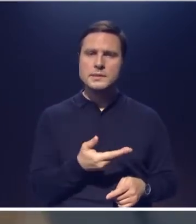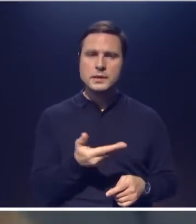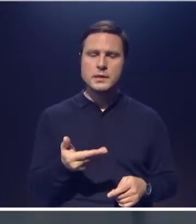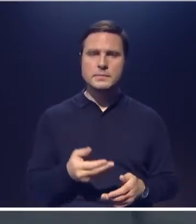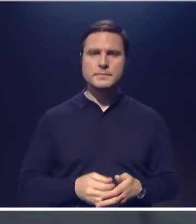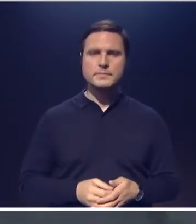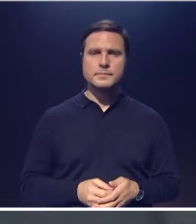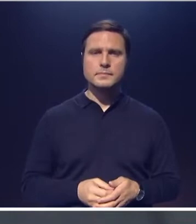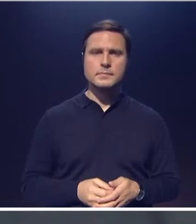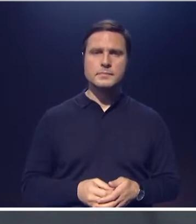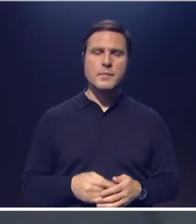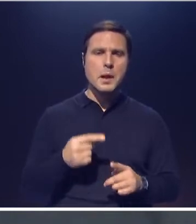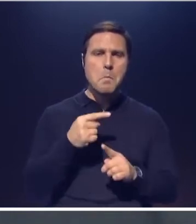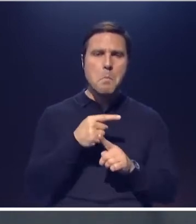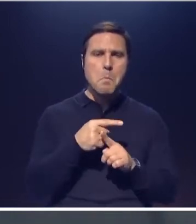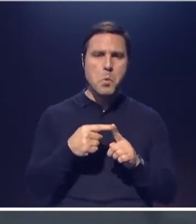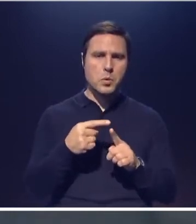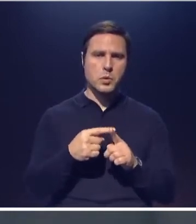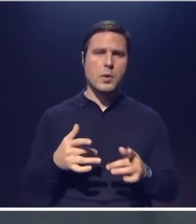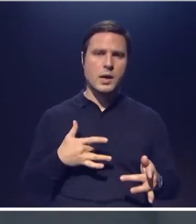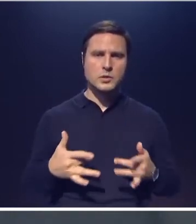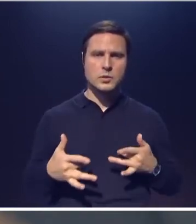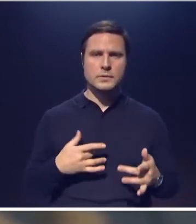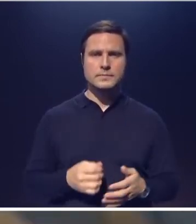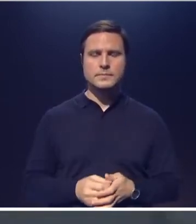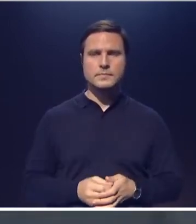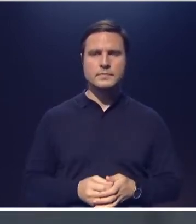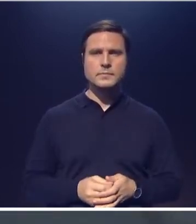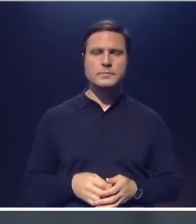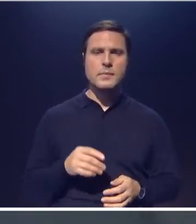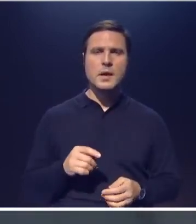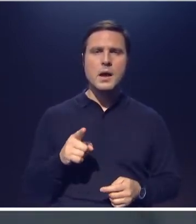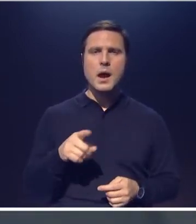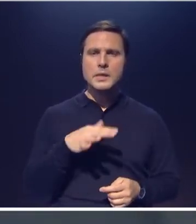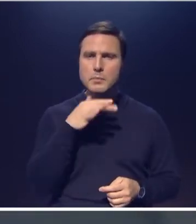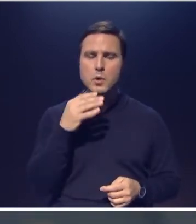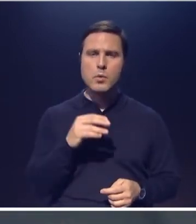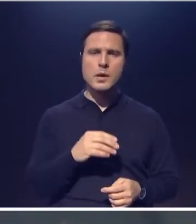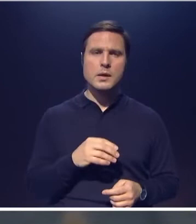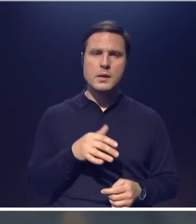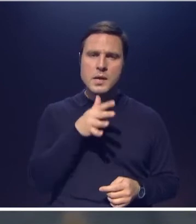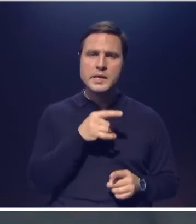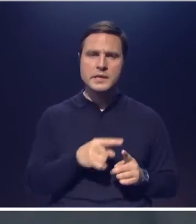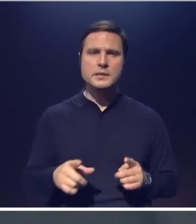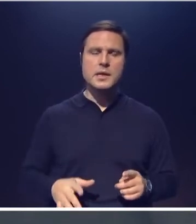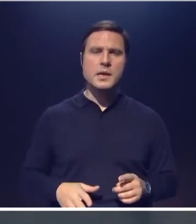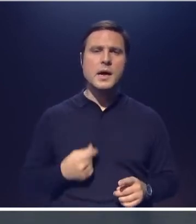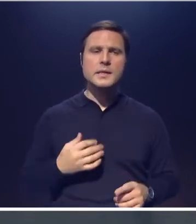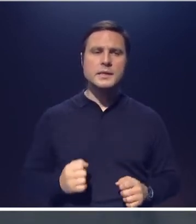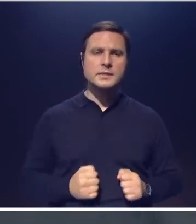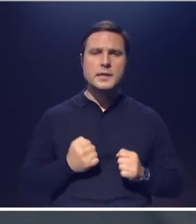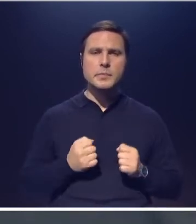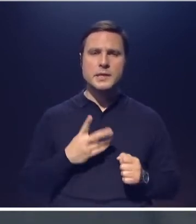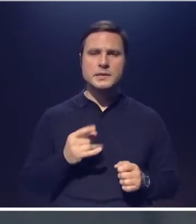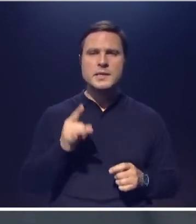полуактеры. Они много лет стремились к славе. Они